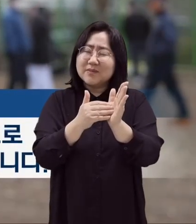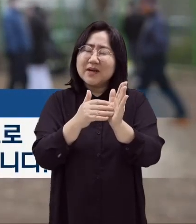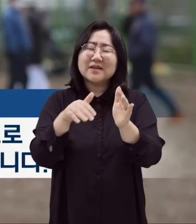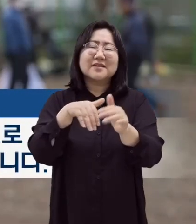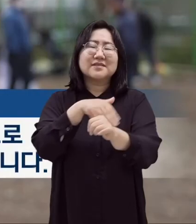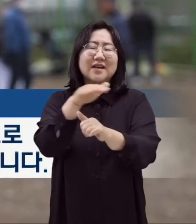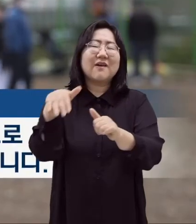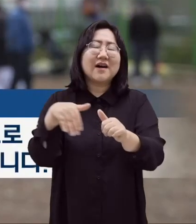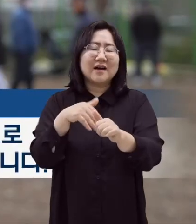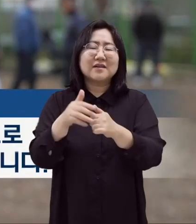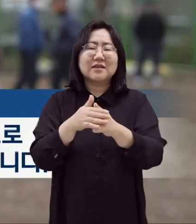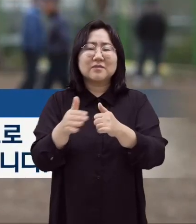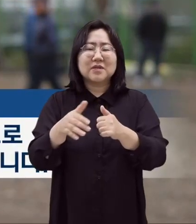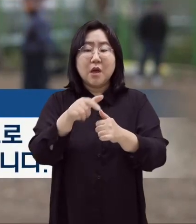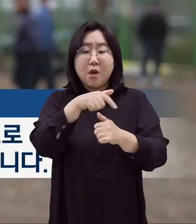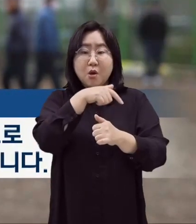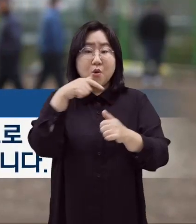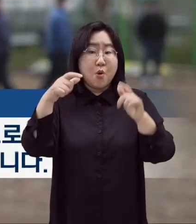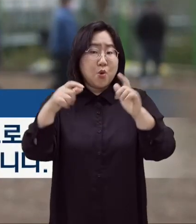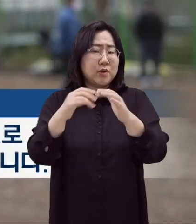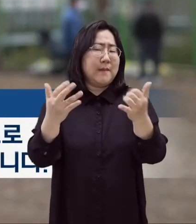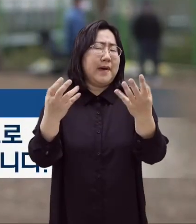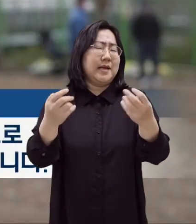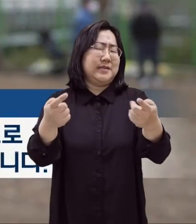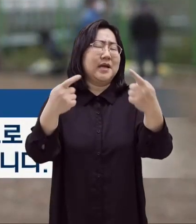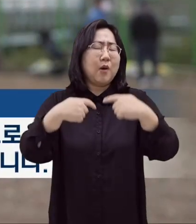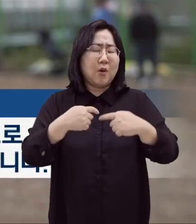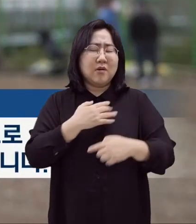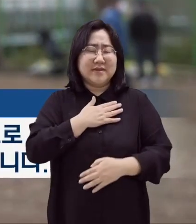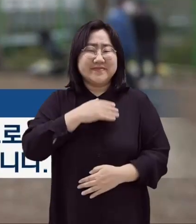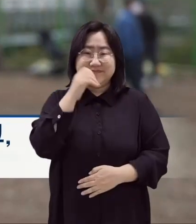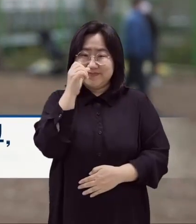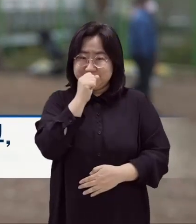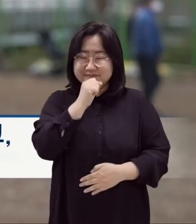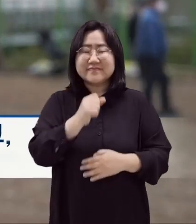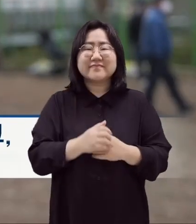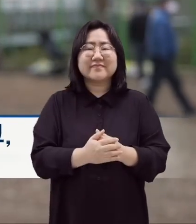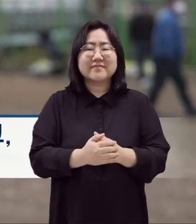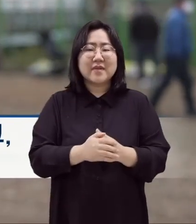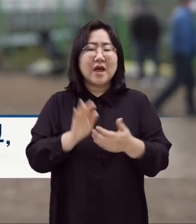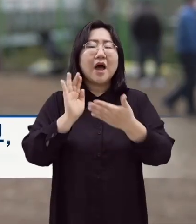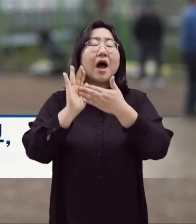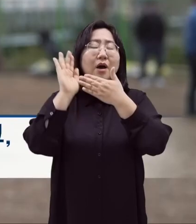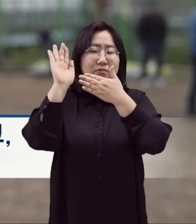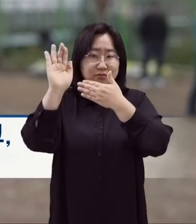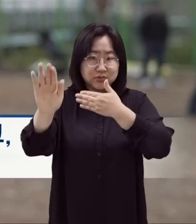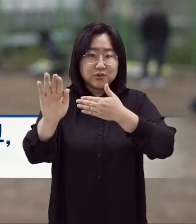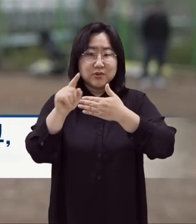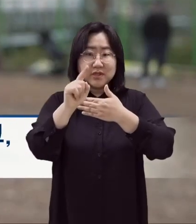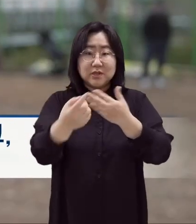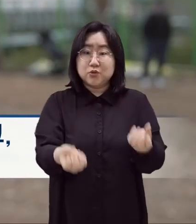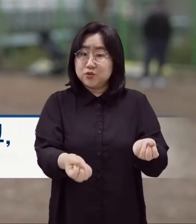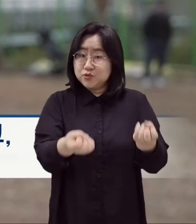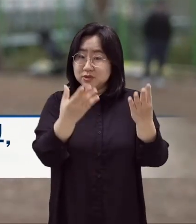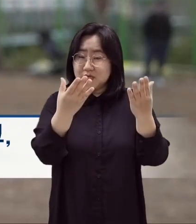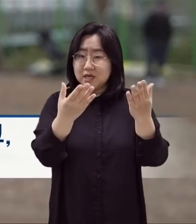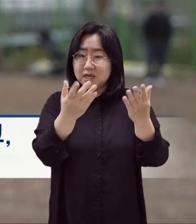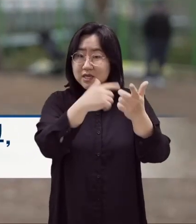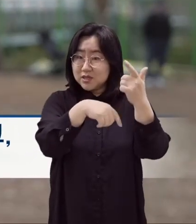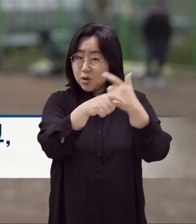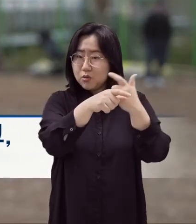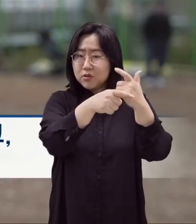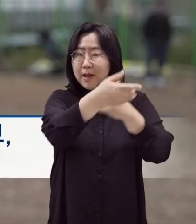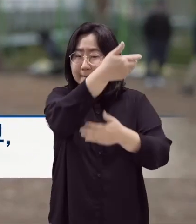동민들이 너무 많이 참석을 해주셔서 너무 기분이 좋습니다. 앞으로도 이런 축제가 더욱